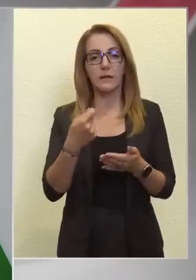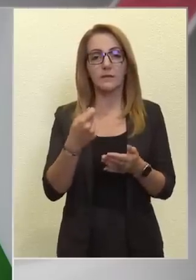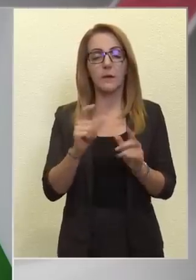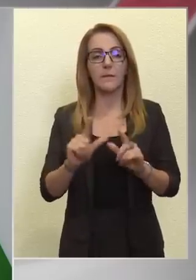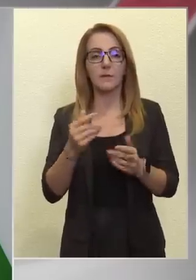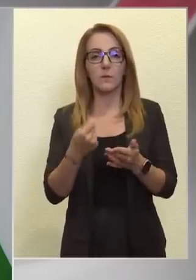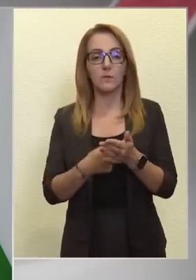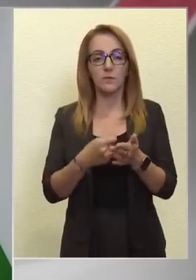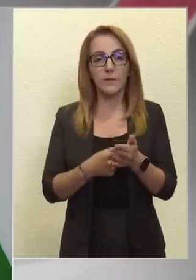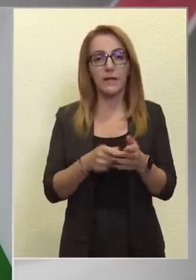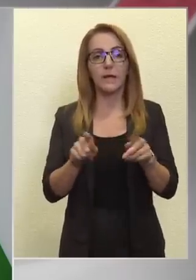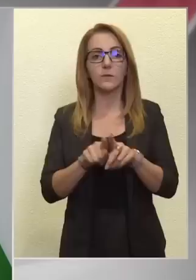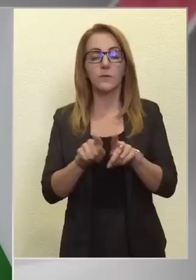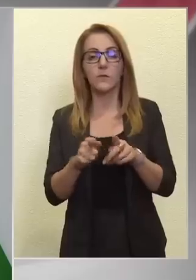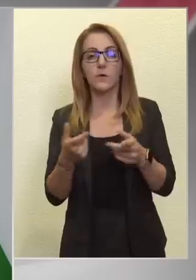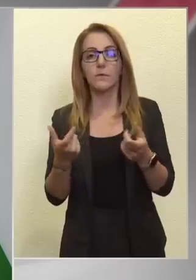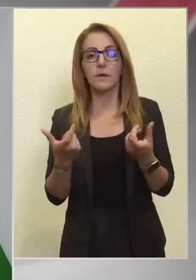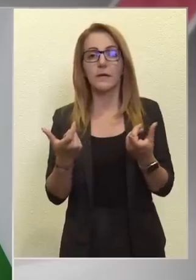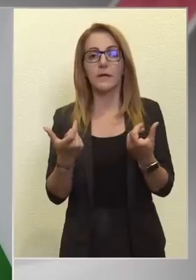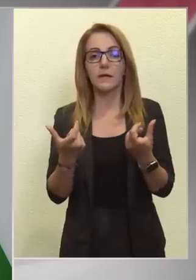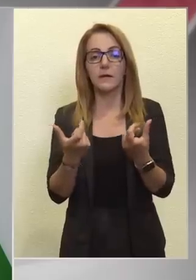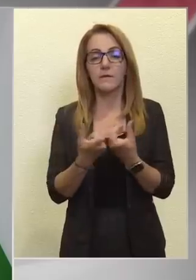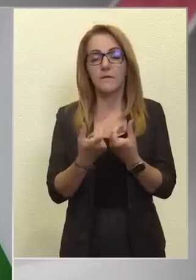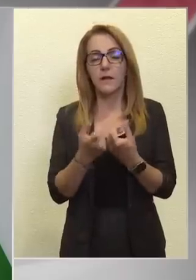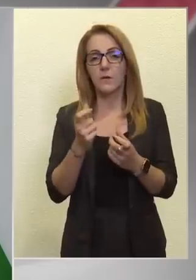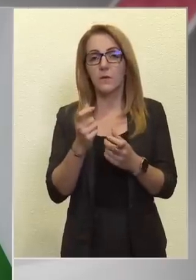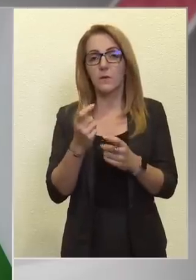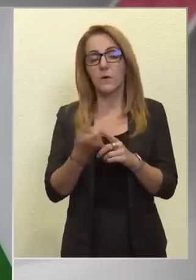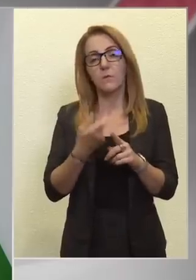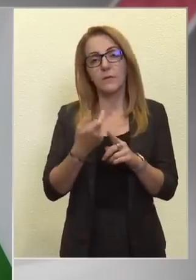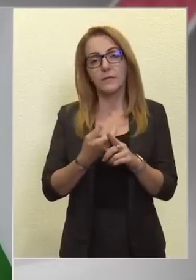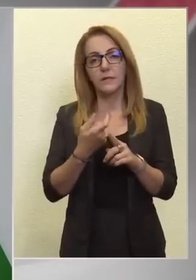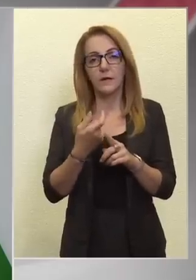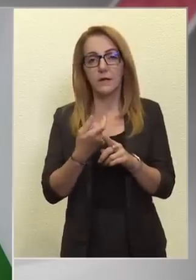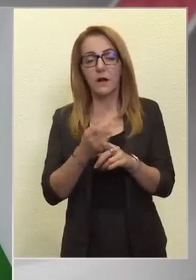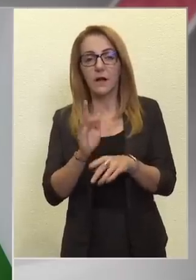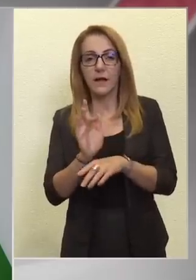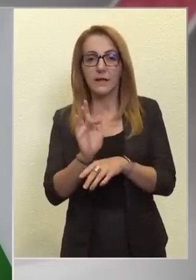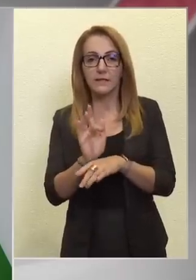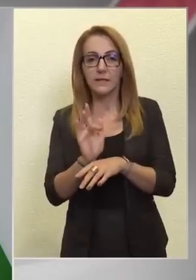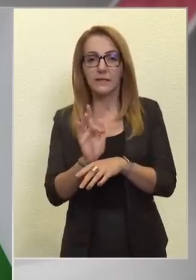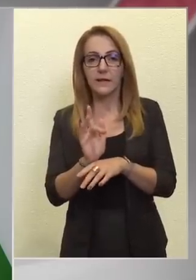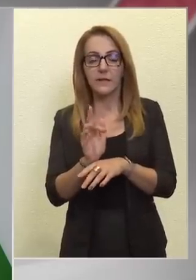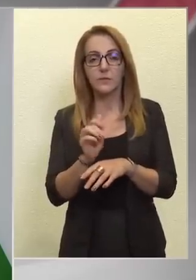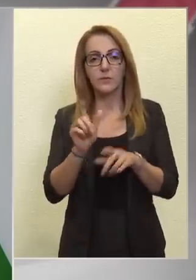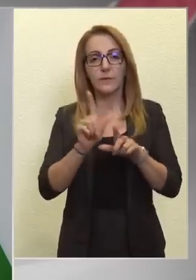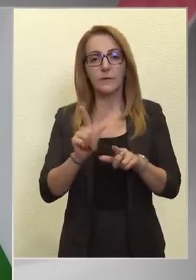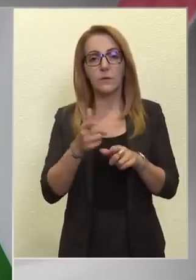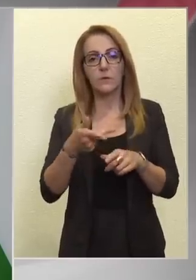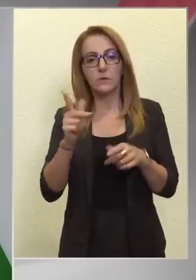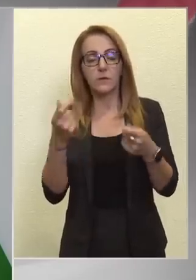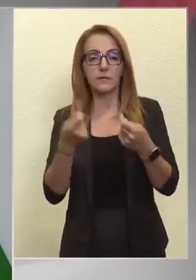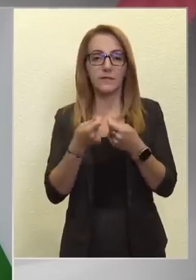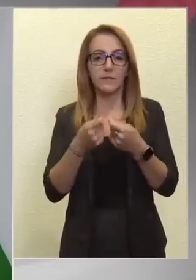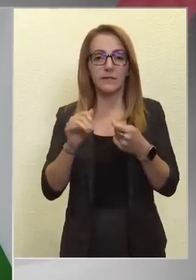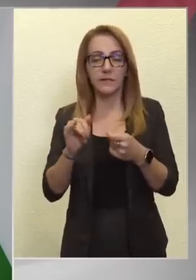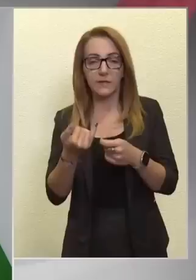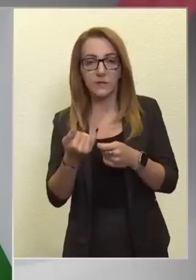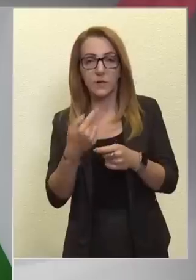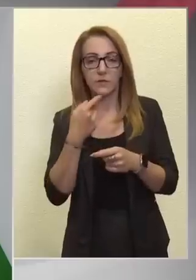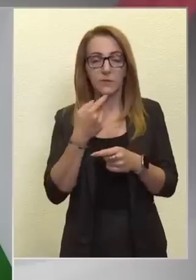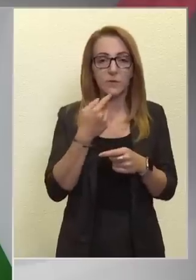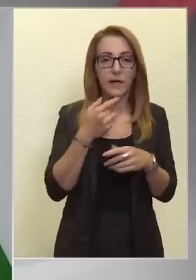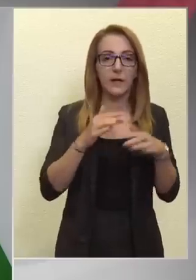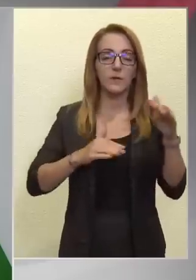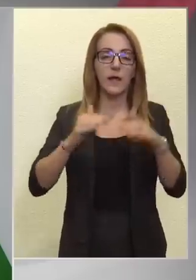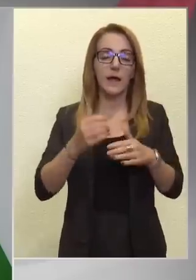még az egyébként velünk politikai alapon is ellenséges pedagógus szakszerületek is azt mondták, hogy valóban ez egy olyan lépés, ami az átlagbérhez és